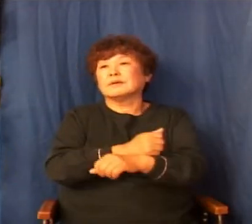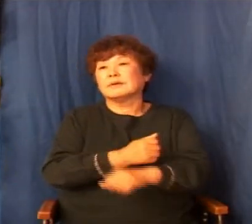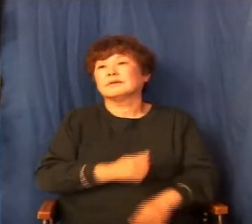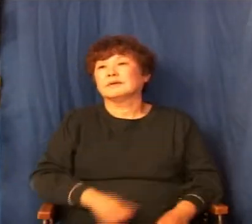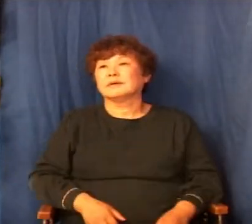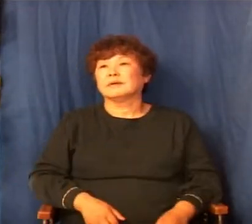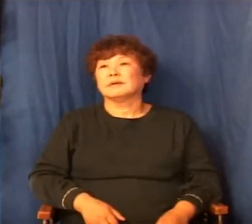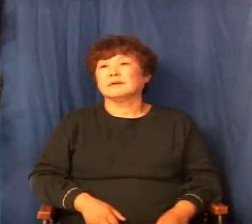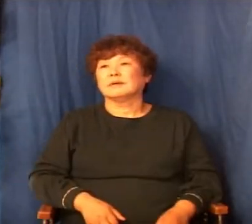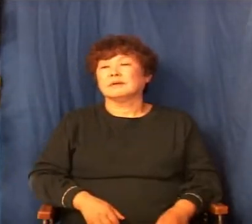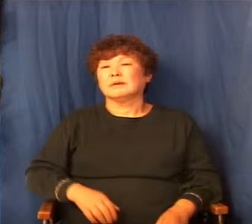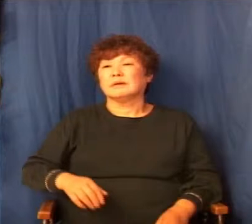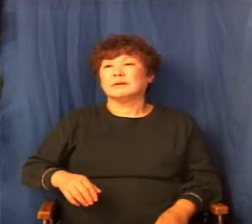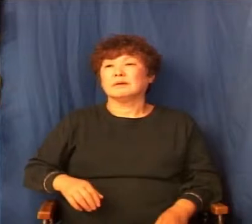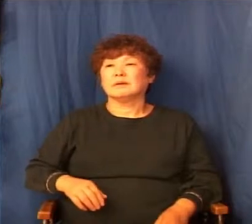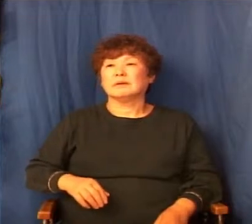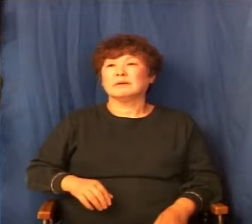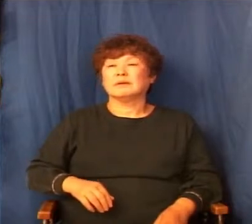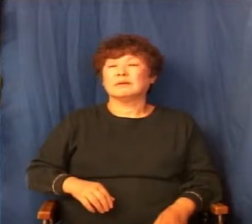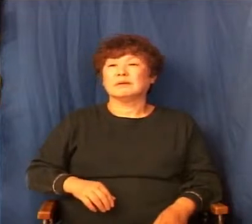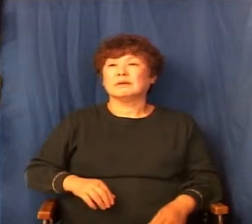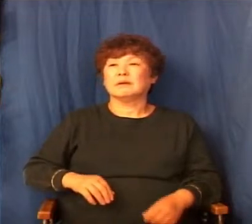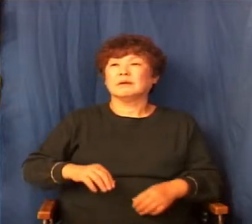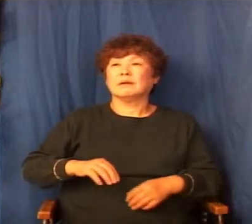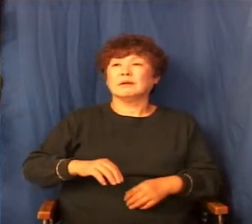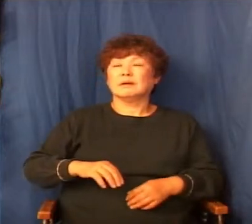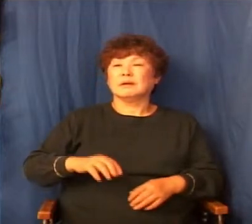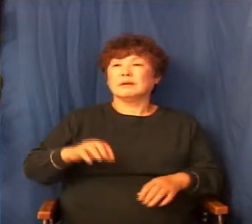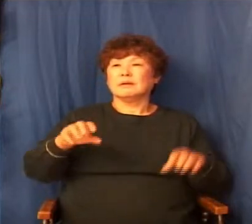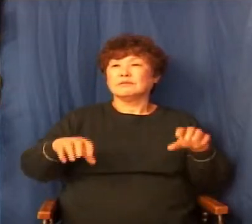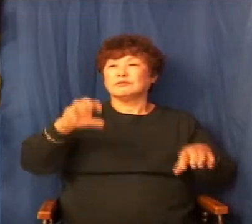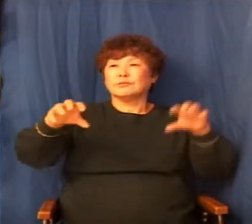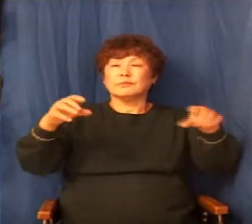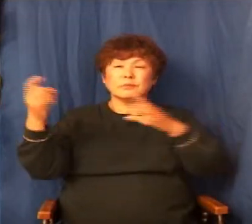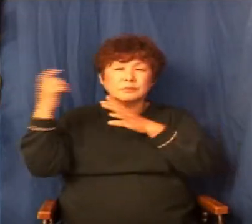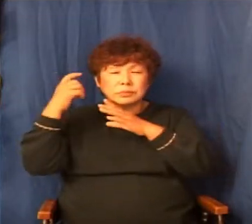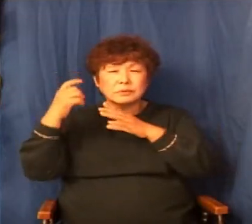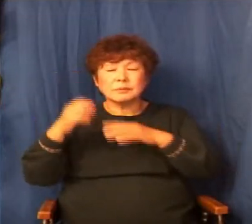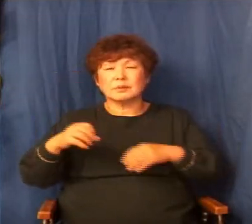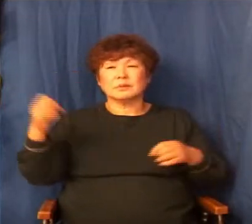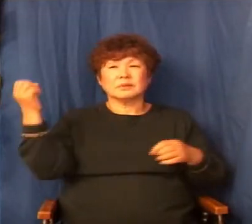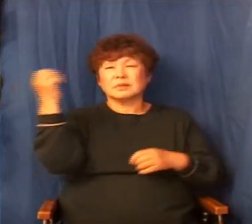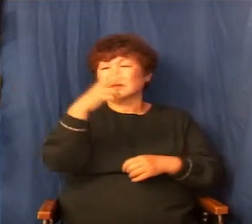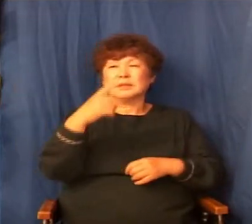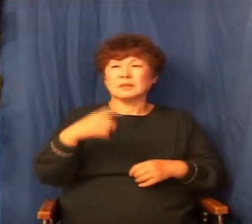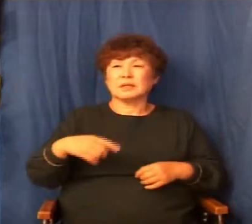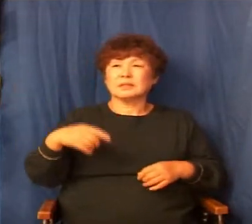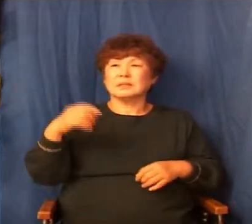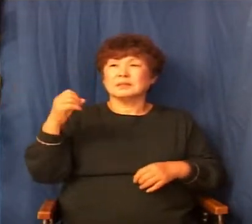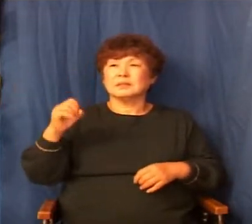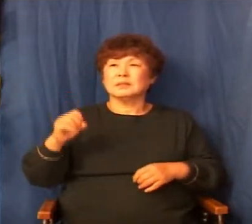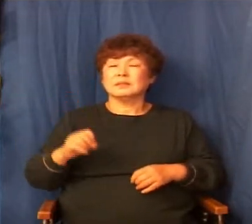그런데 돌아가면 다시 원위치돼요. 주변에 사는 소리 때문에 다시 원위치되는 거예요.